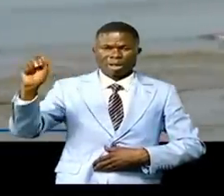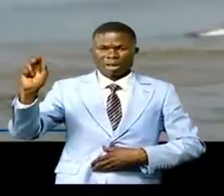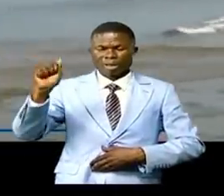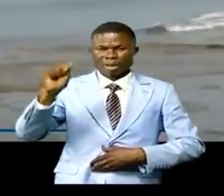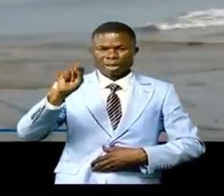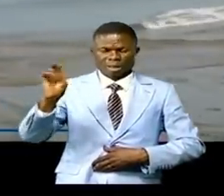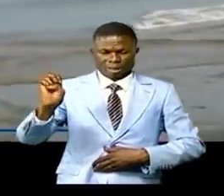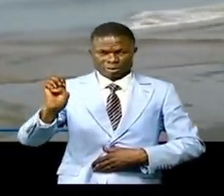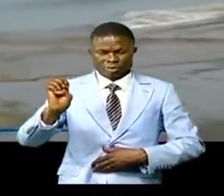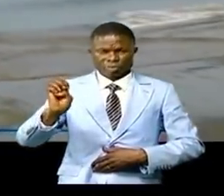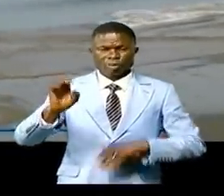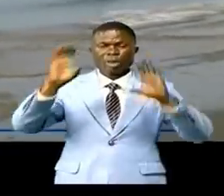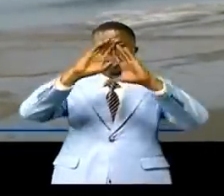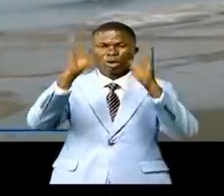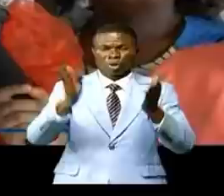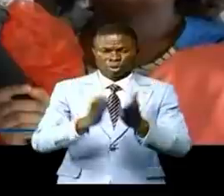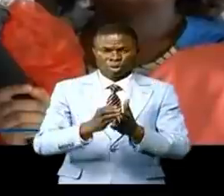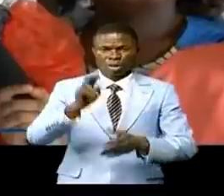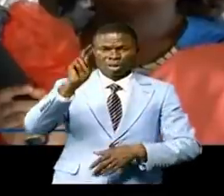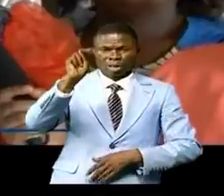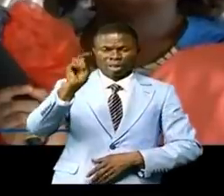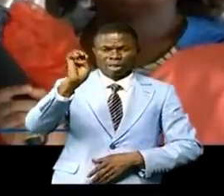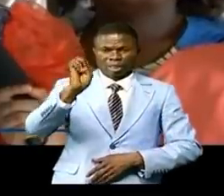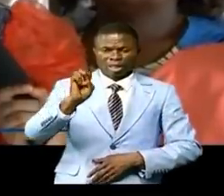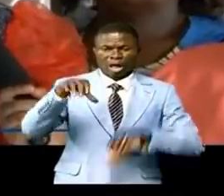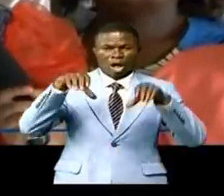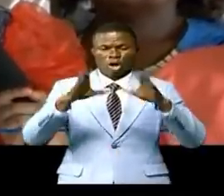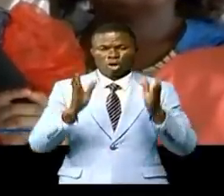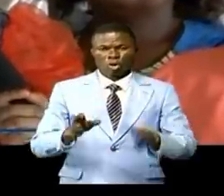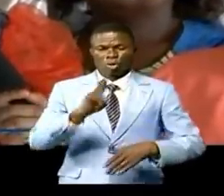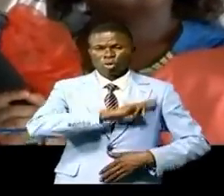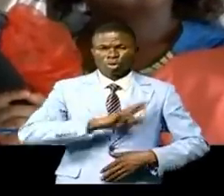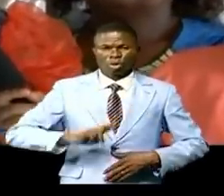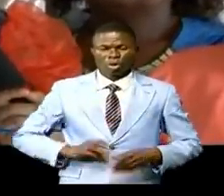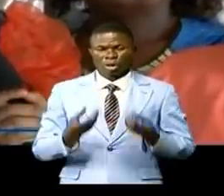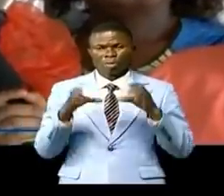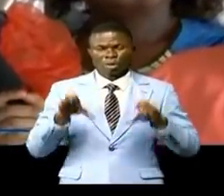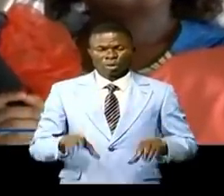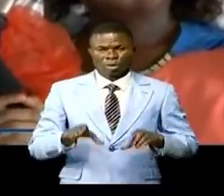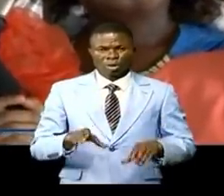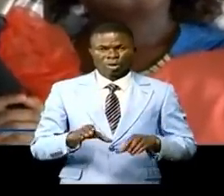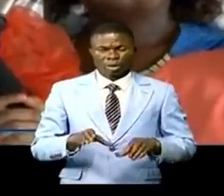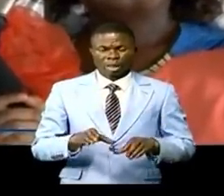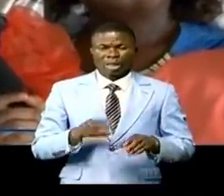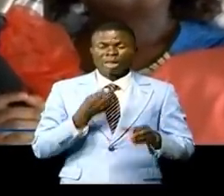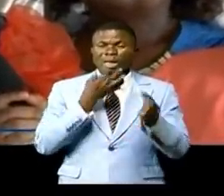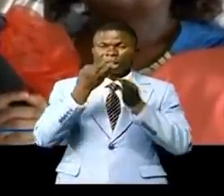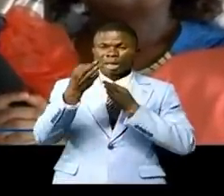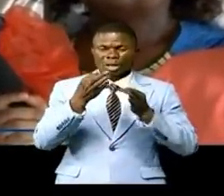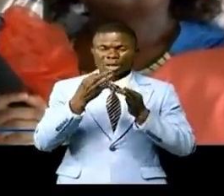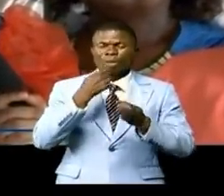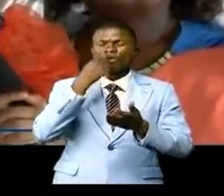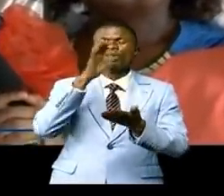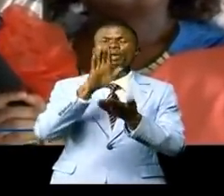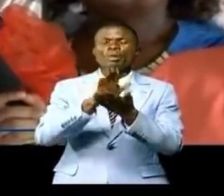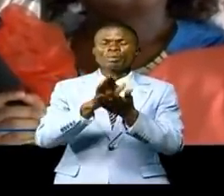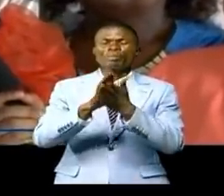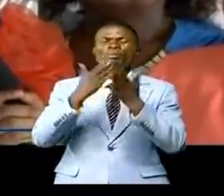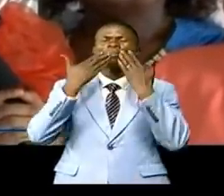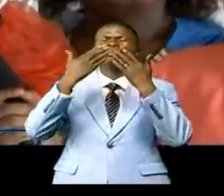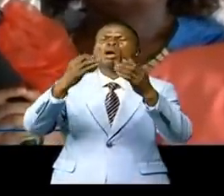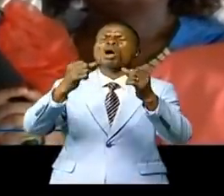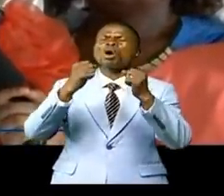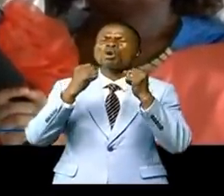peuple la communauté né Congo de la république démocratique du Congo vous exprime ce remerciement les plus